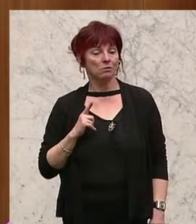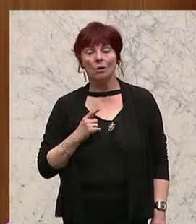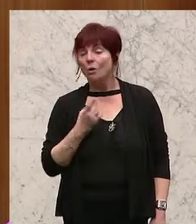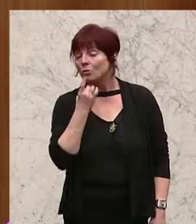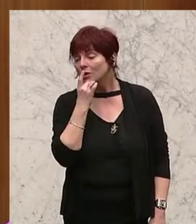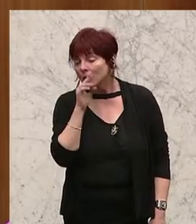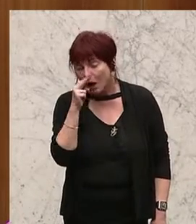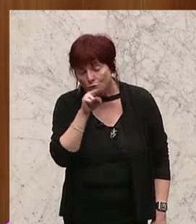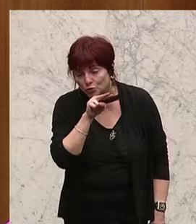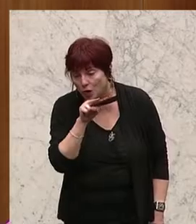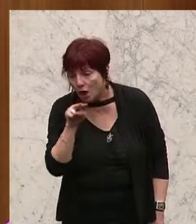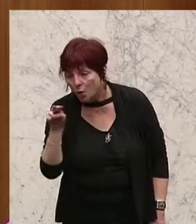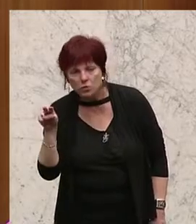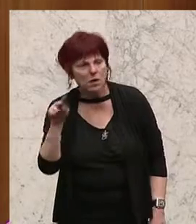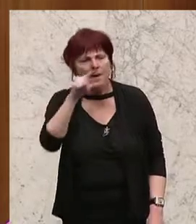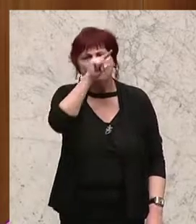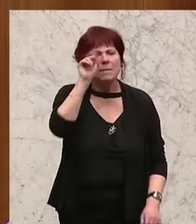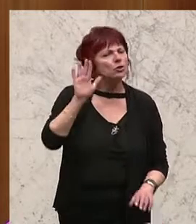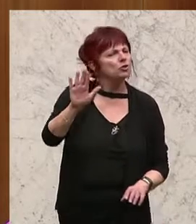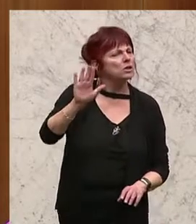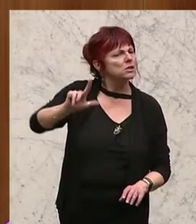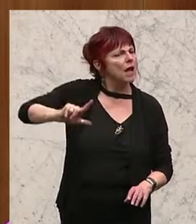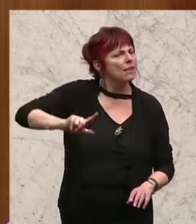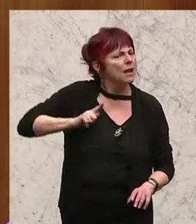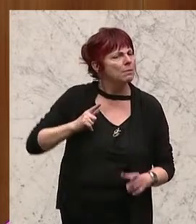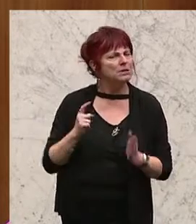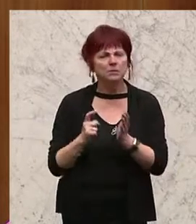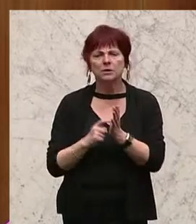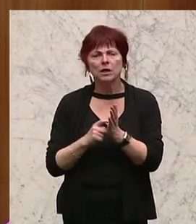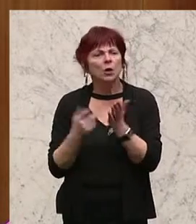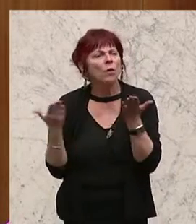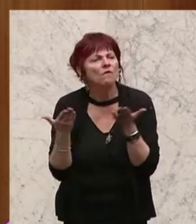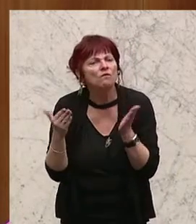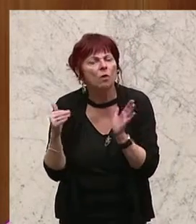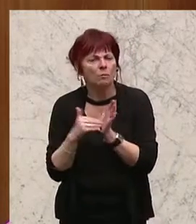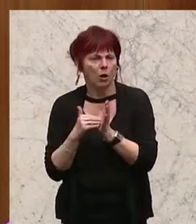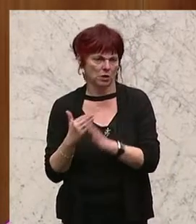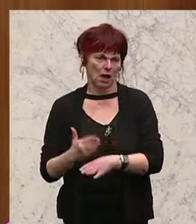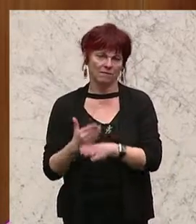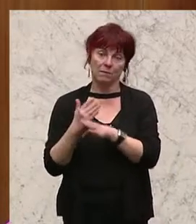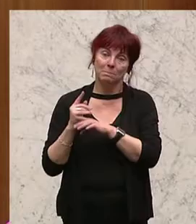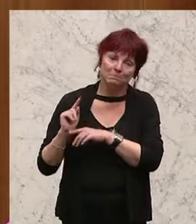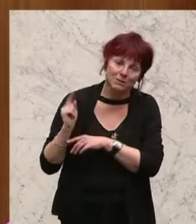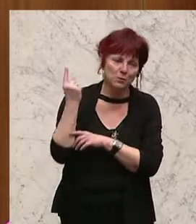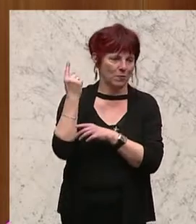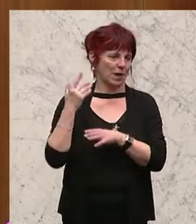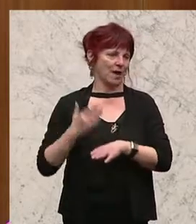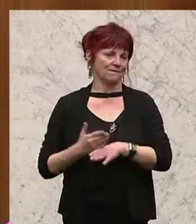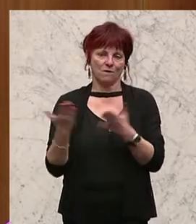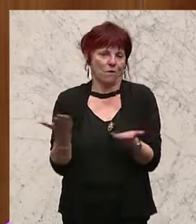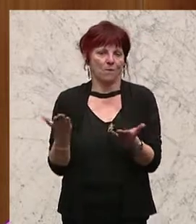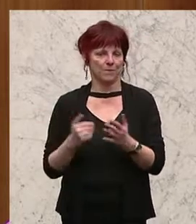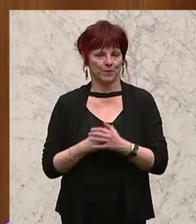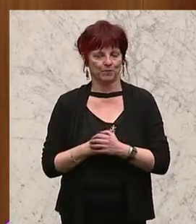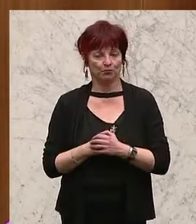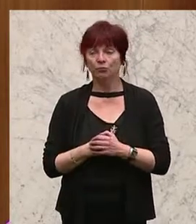hin, wo haben Menschen Lebensbedingungen, wo sie Hilfe ganz besonders brauchen. Und was tun wir? Wir